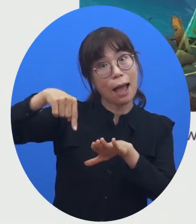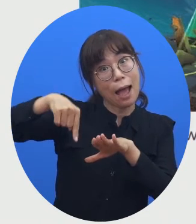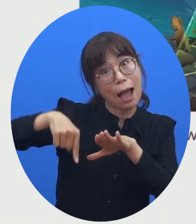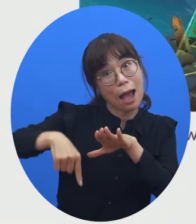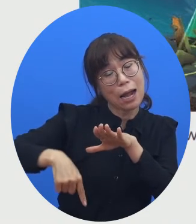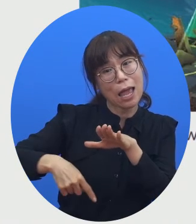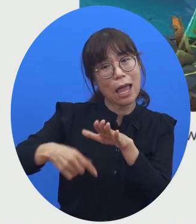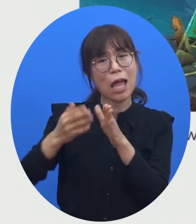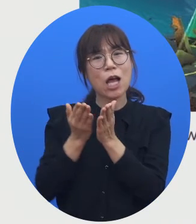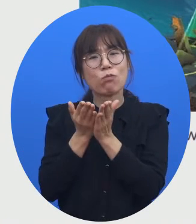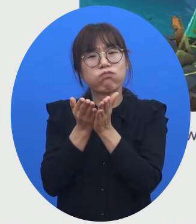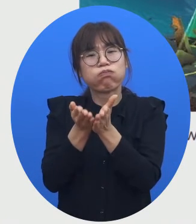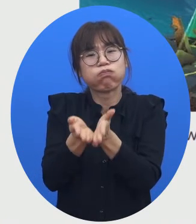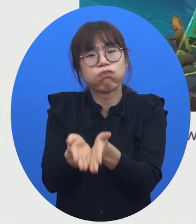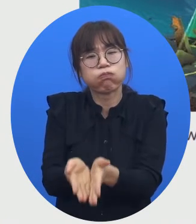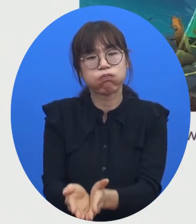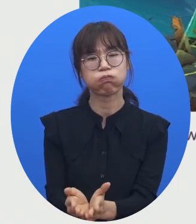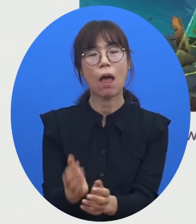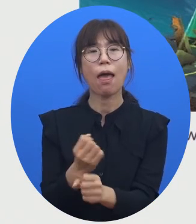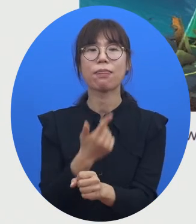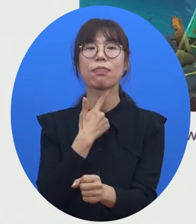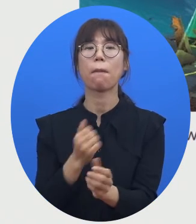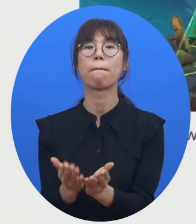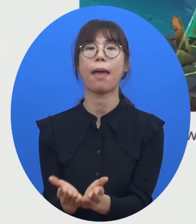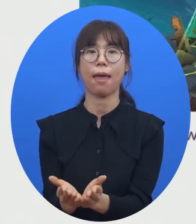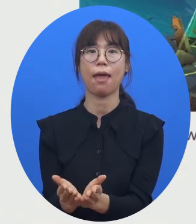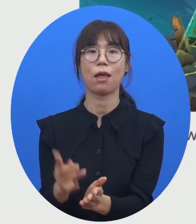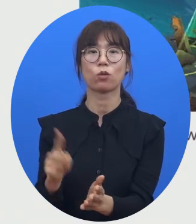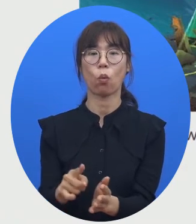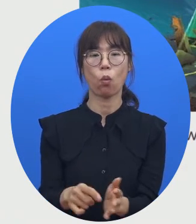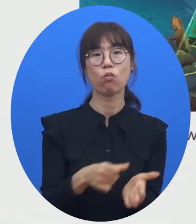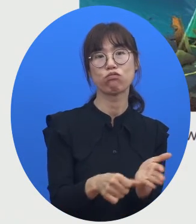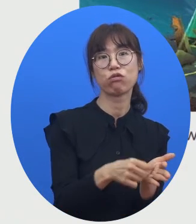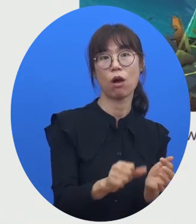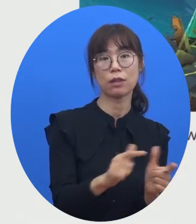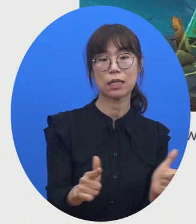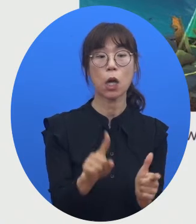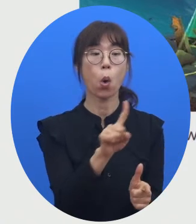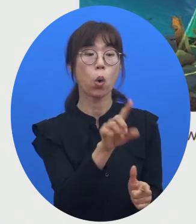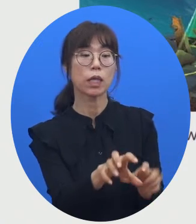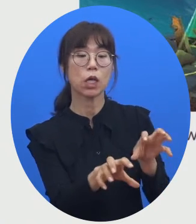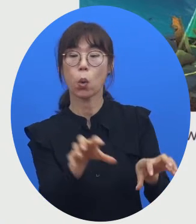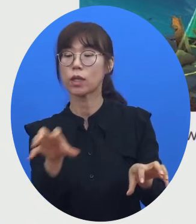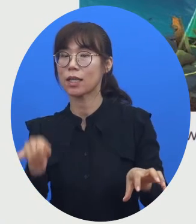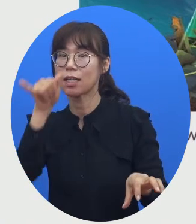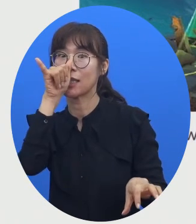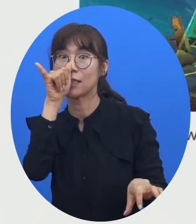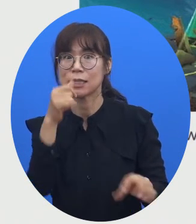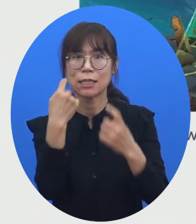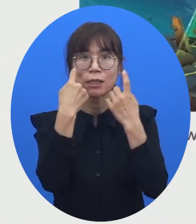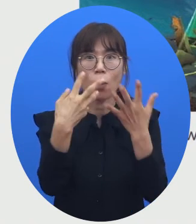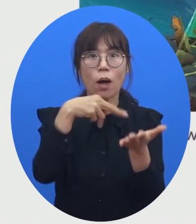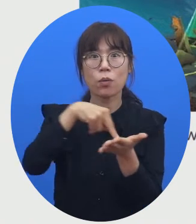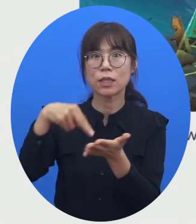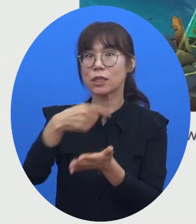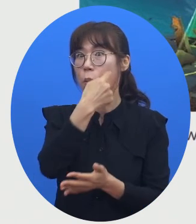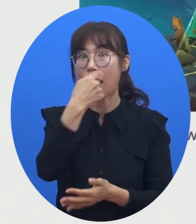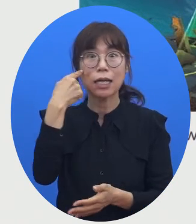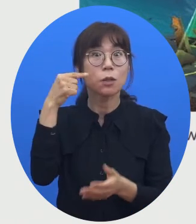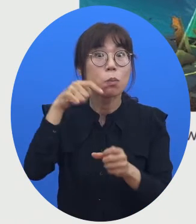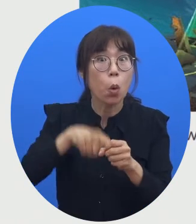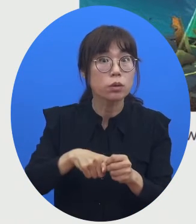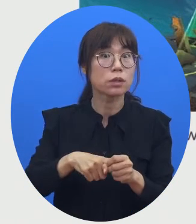침몰 선박이라든지 또는 구조물들이 어디에 있는지 정확한 위치를 확보하기 위해서도